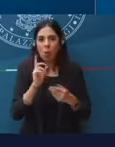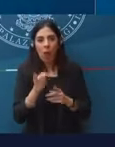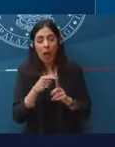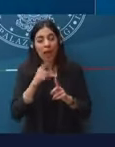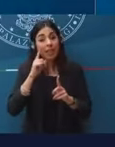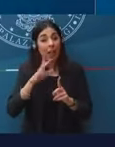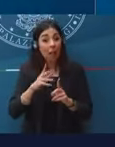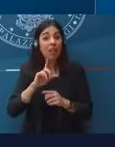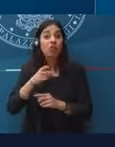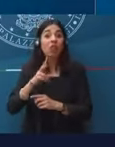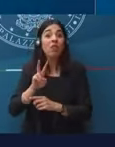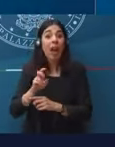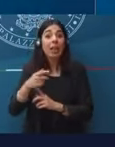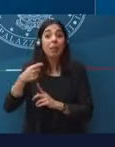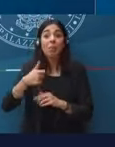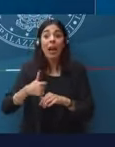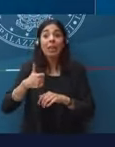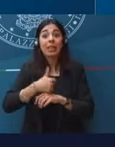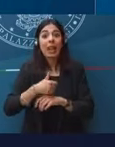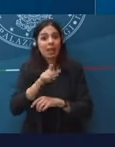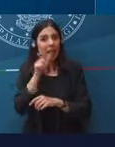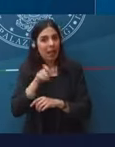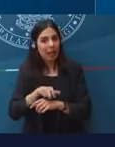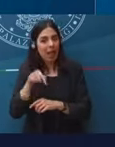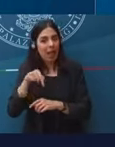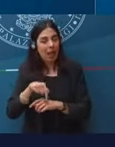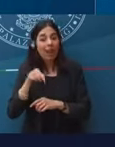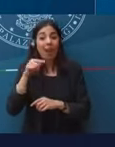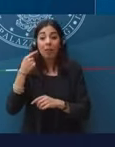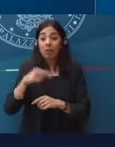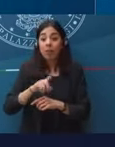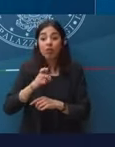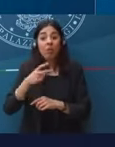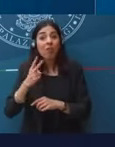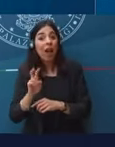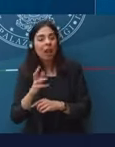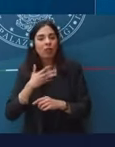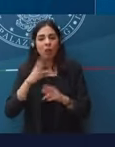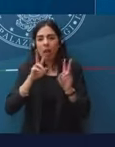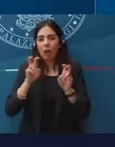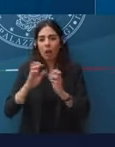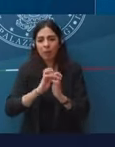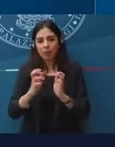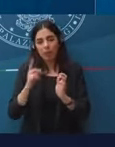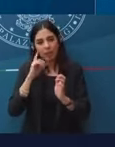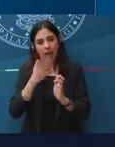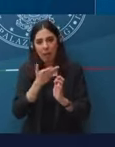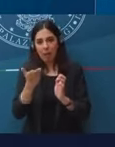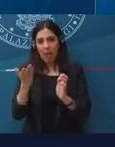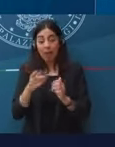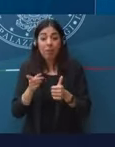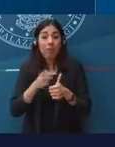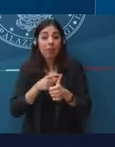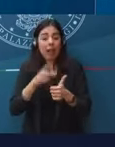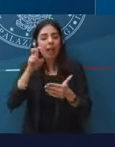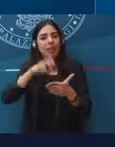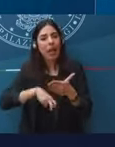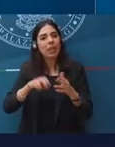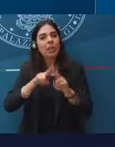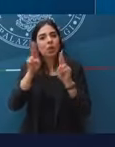italiana. Lì vi sono vari temi che conoscete. Innanzitutto la questione della tassazione